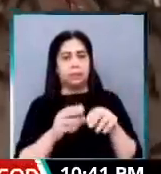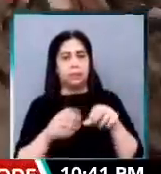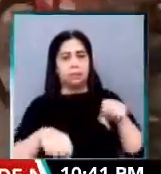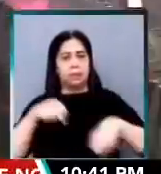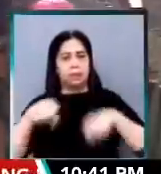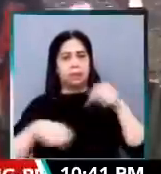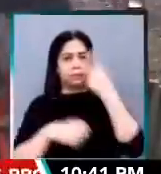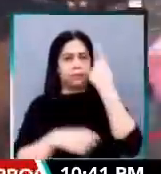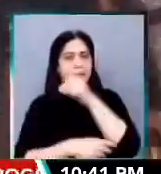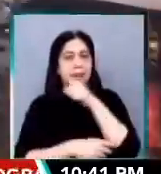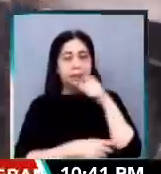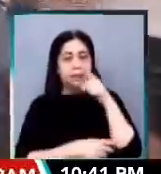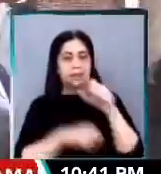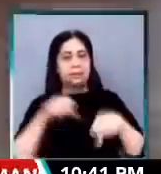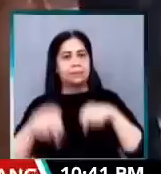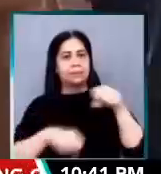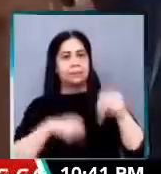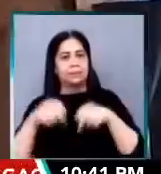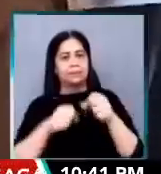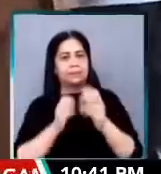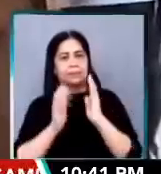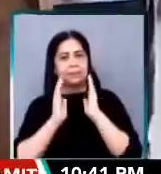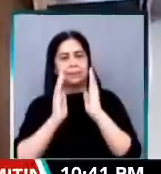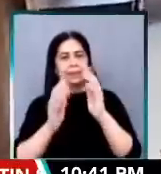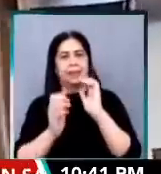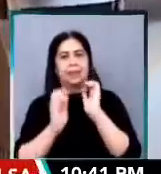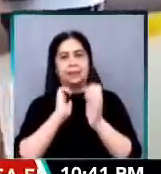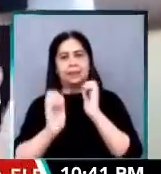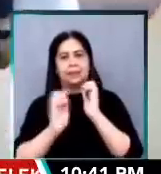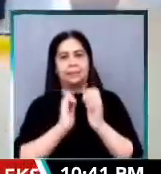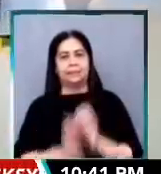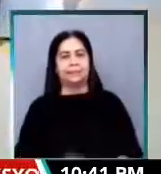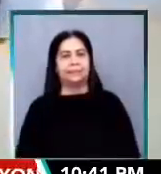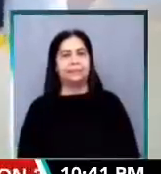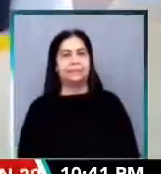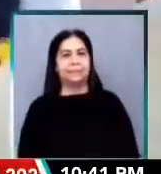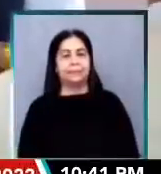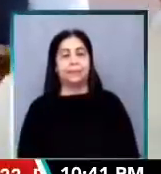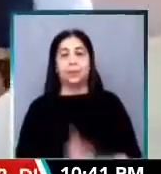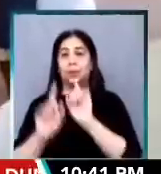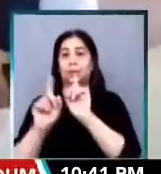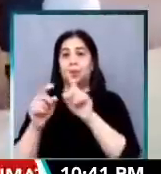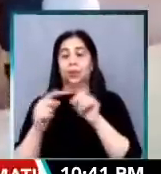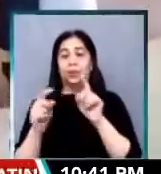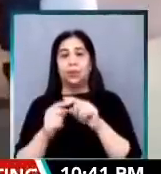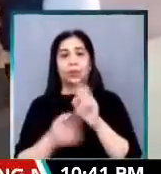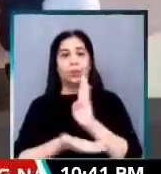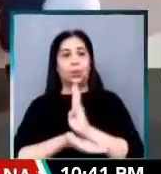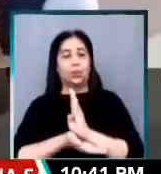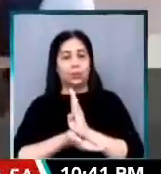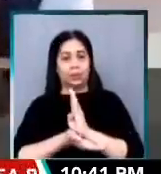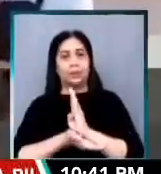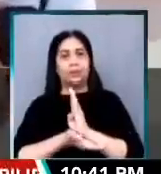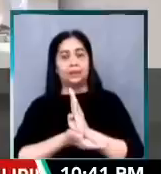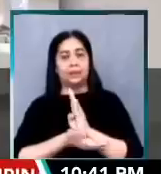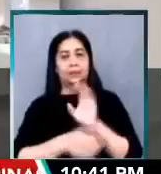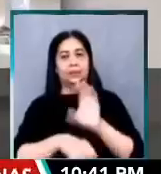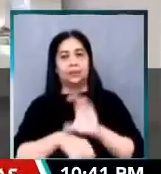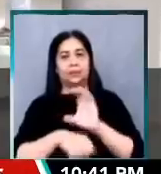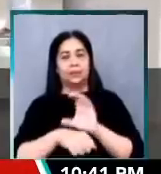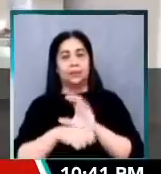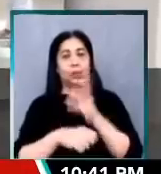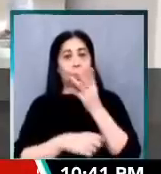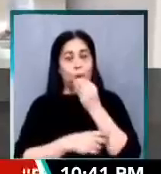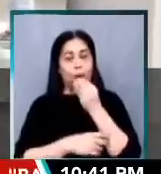nagbisikleta sa kahabaan ng EDSA. Nagpunta naman sa Buddhist temple sa Vito Cruz sa Maynila si na Mayor Esco